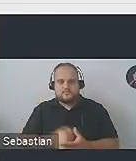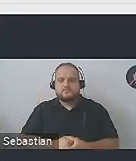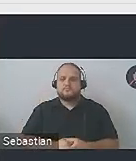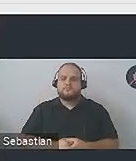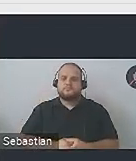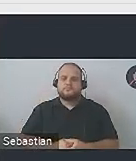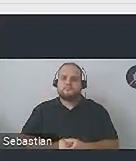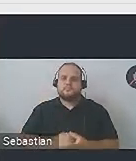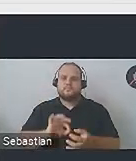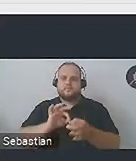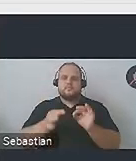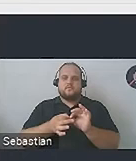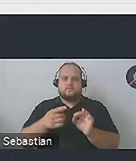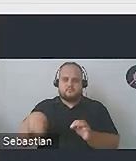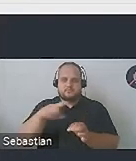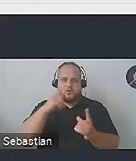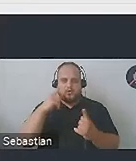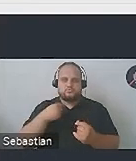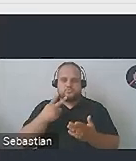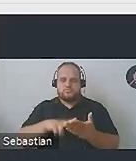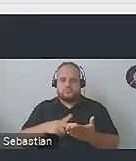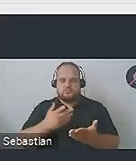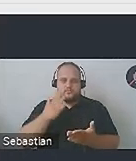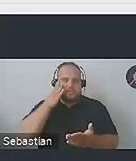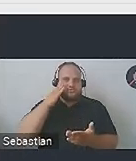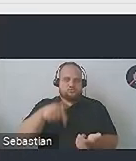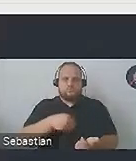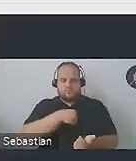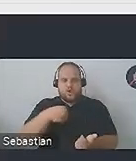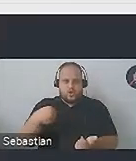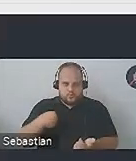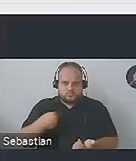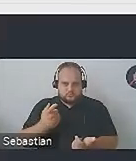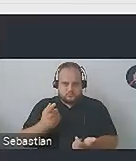nawet wśród osób, które postrzegamy jako mieszkające w Polsce Polacy,